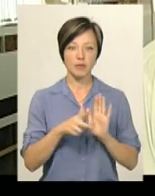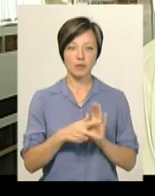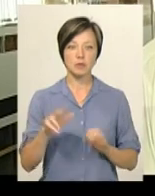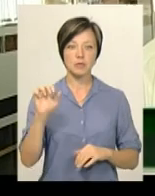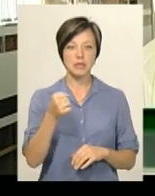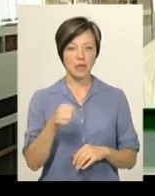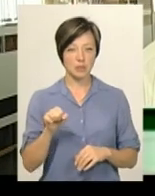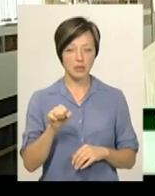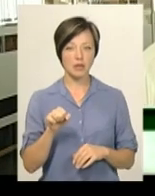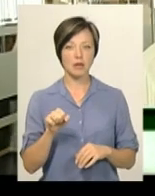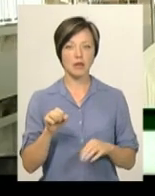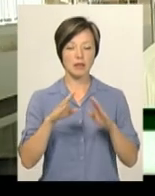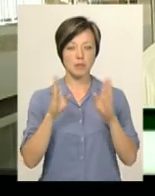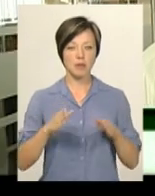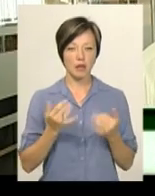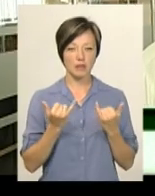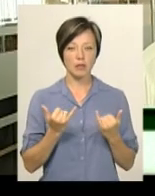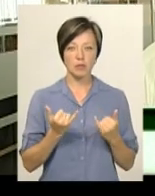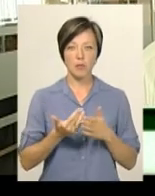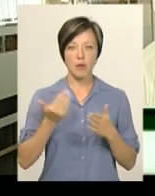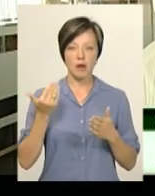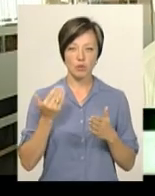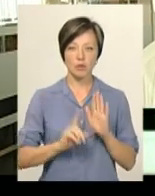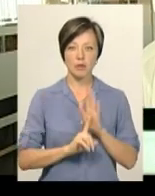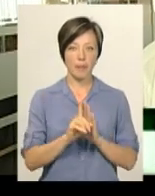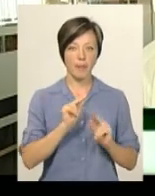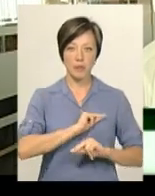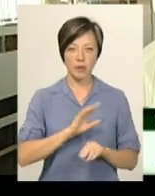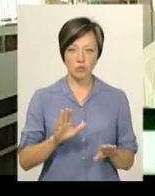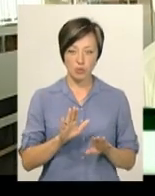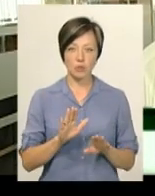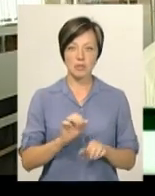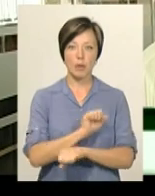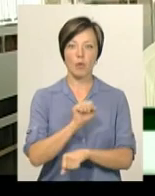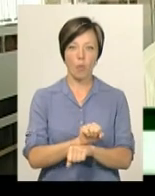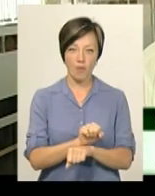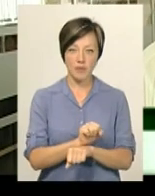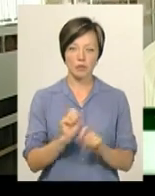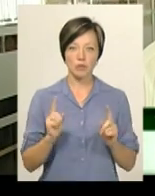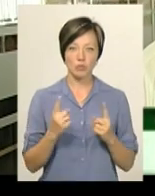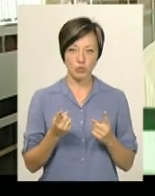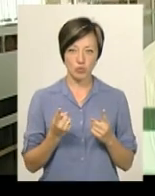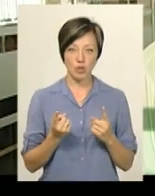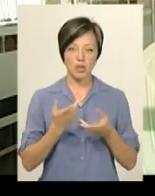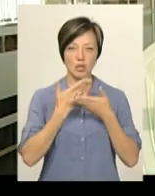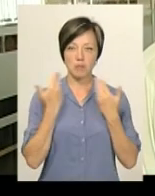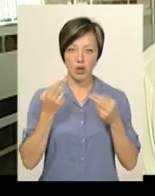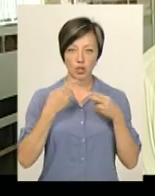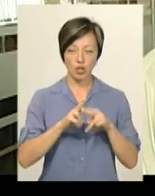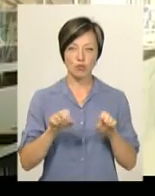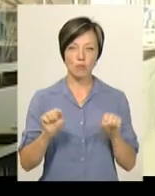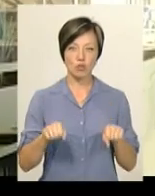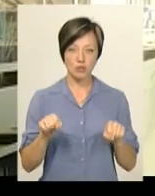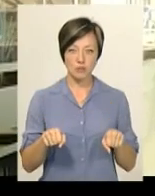термінал наш попереднього запису не працює, він заблокований, тому що немає технічної